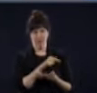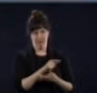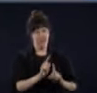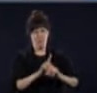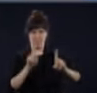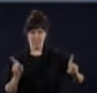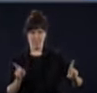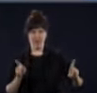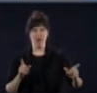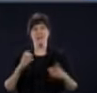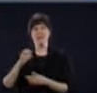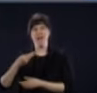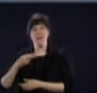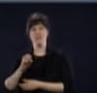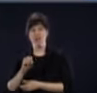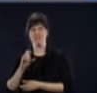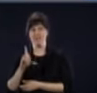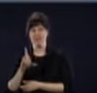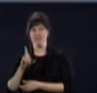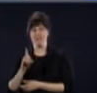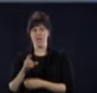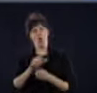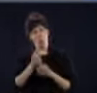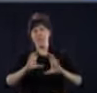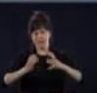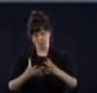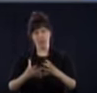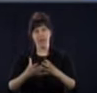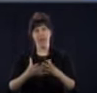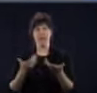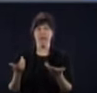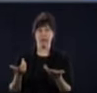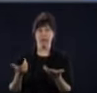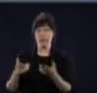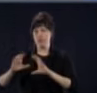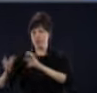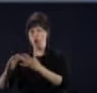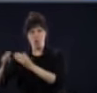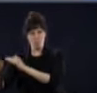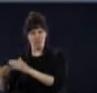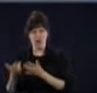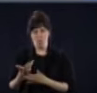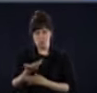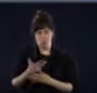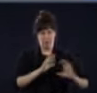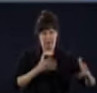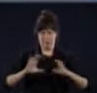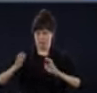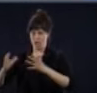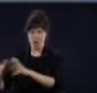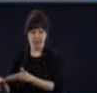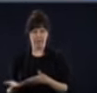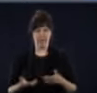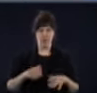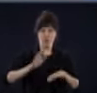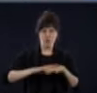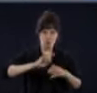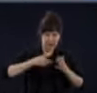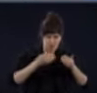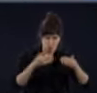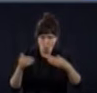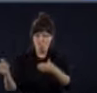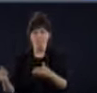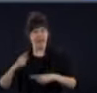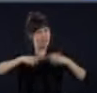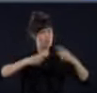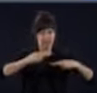CHSLD, communautaire, etc. Et on va s'assurer d'avoir les mêmes critères pour les déconfinements à l'intérieur des